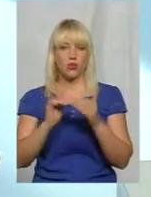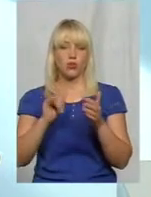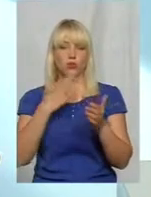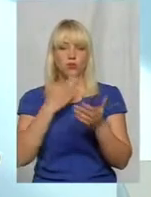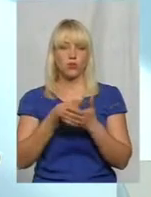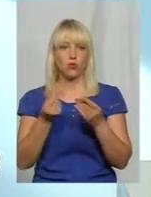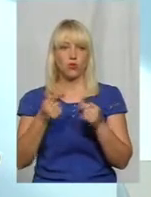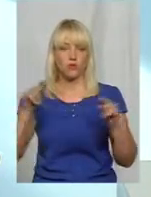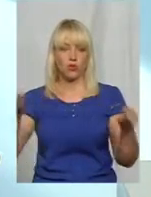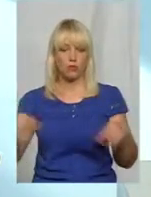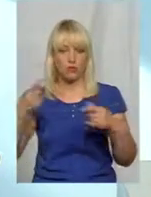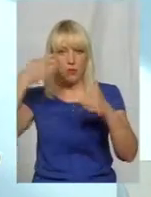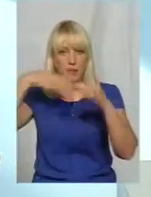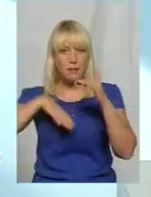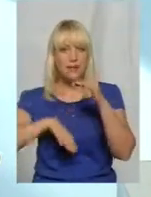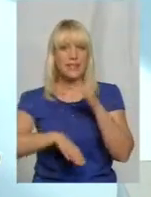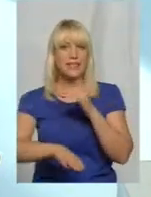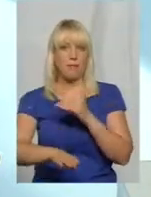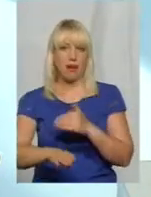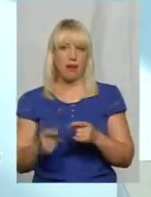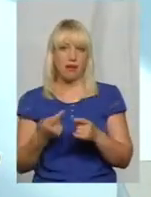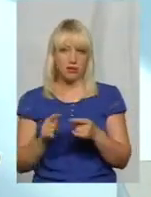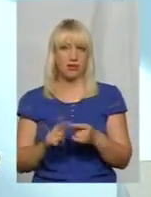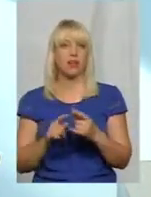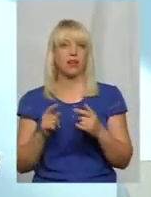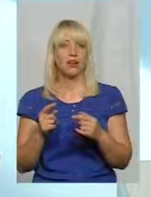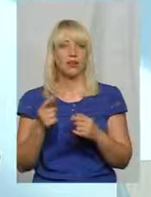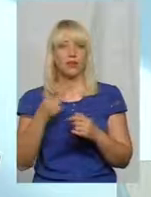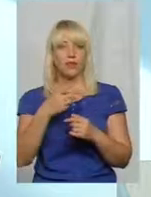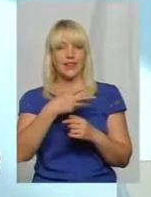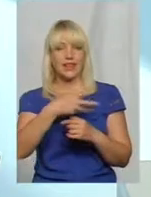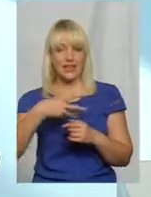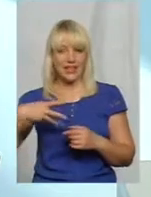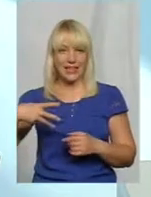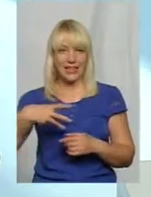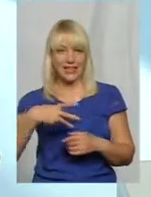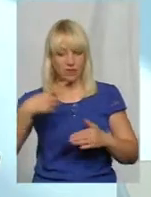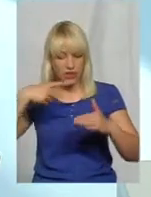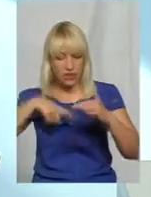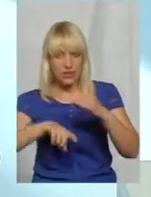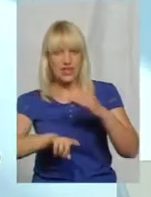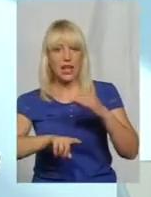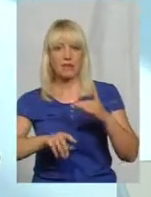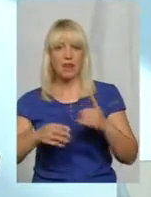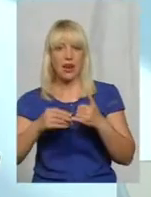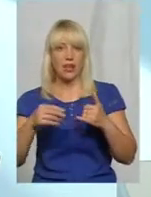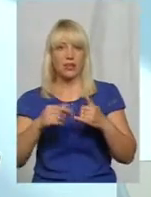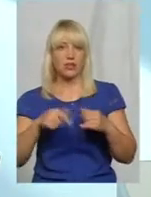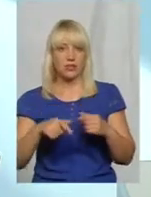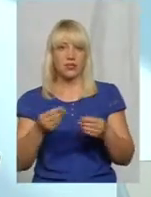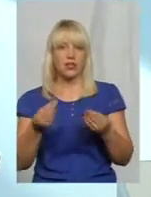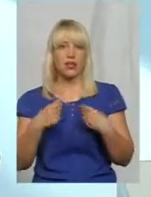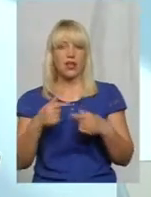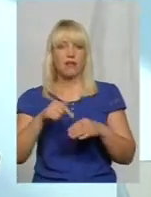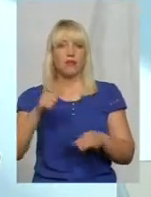підземельня. Це досить такі трьох-три рівні підземлю, і вона так дає трошечки